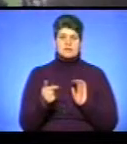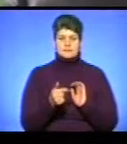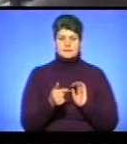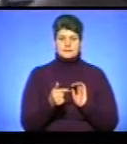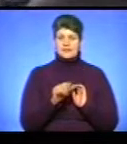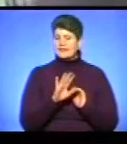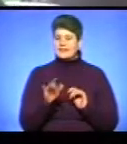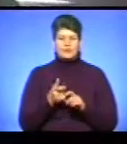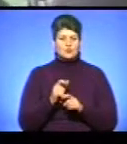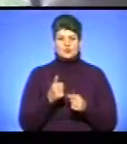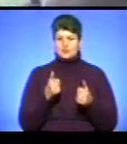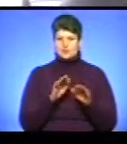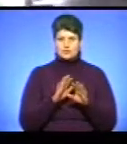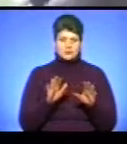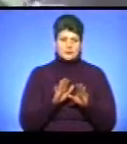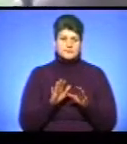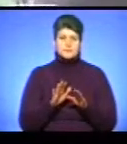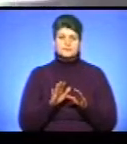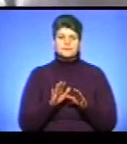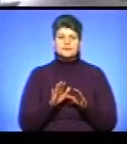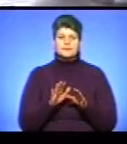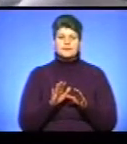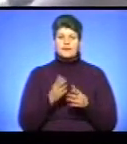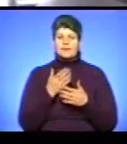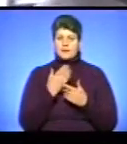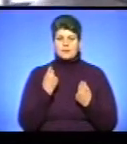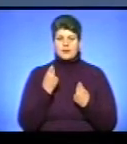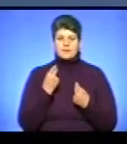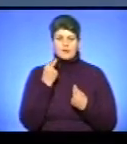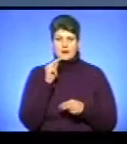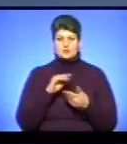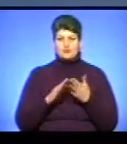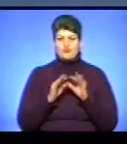Не дуже добре, бо немає умов ліпших ніяких.